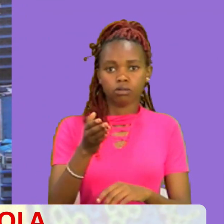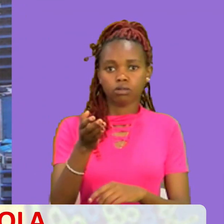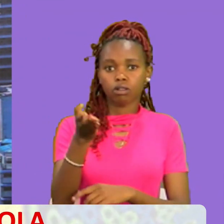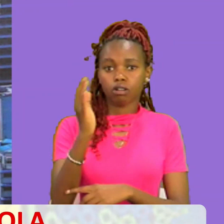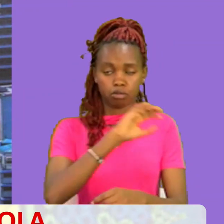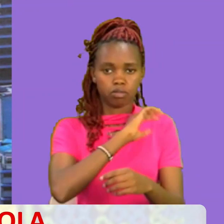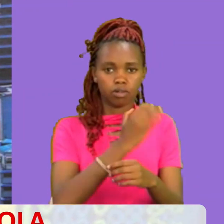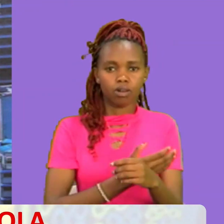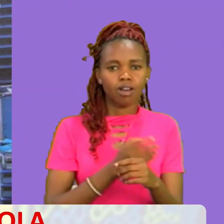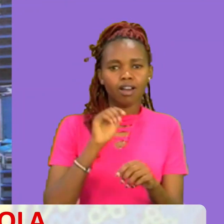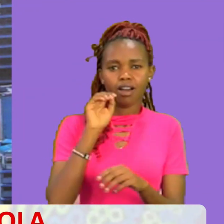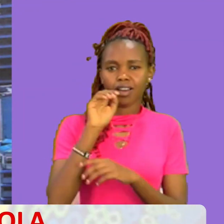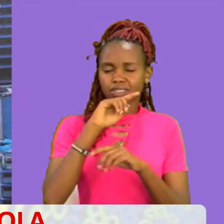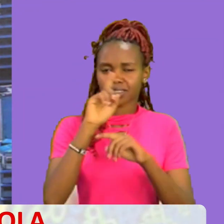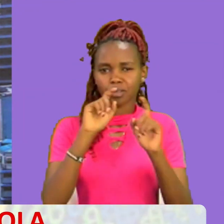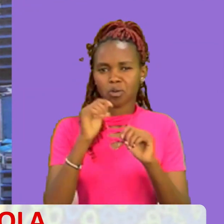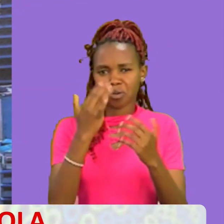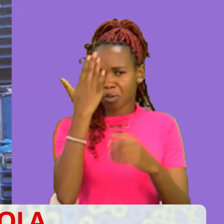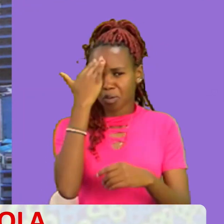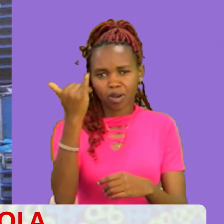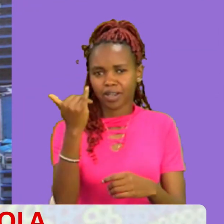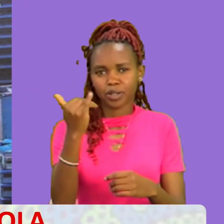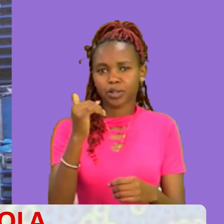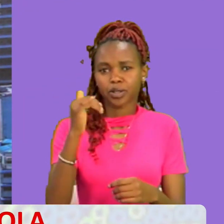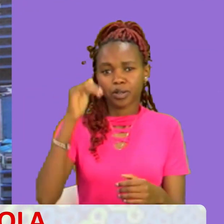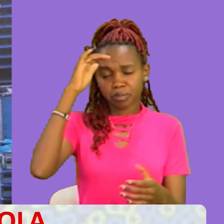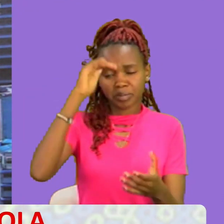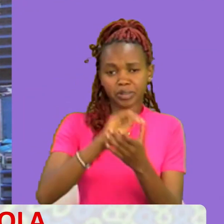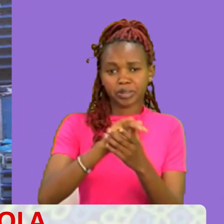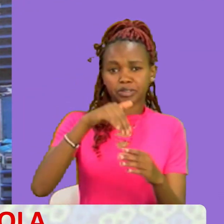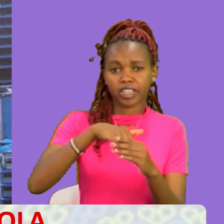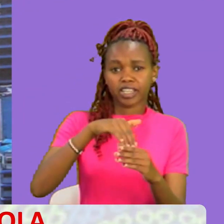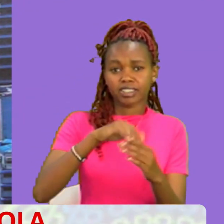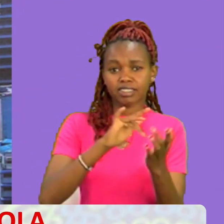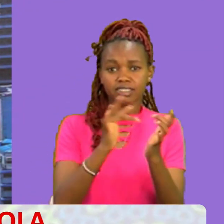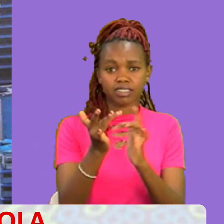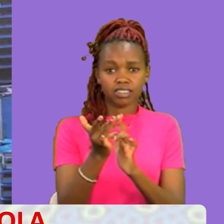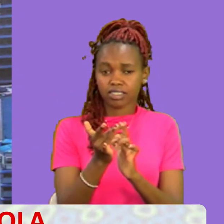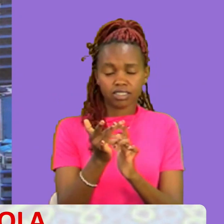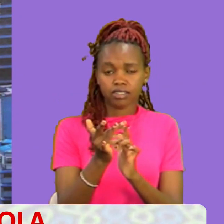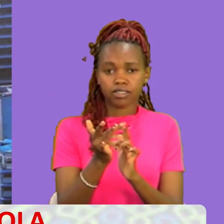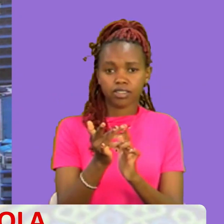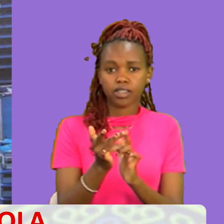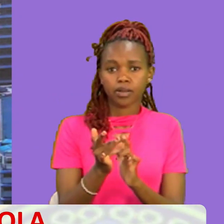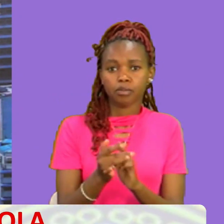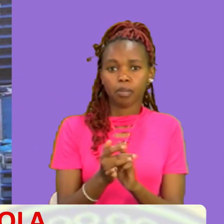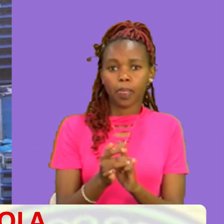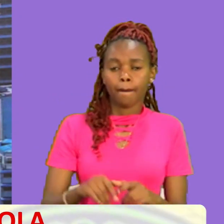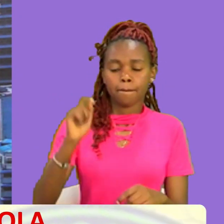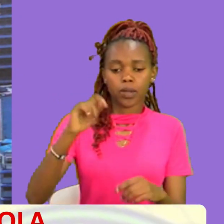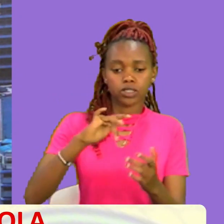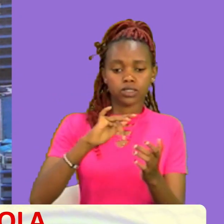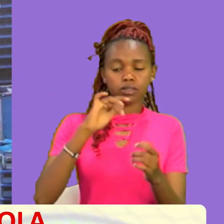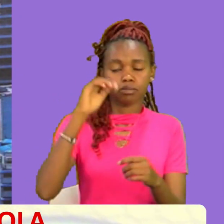Tujuulize Kwanini tumuamini yesu Ndiyo Tunafaku muamini yesu Kwa sababu Yeye